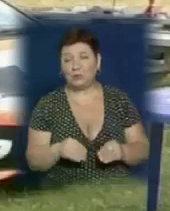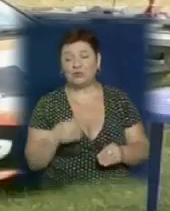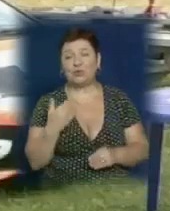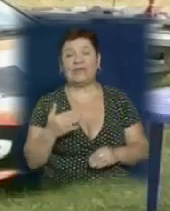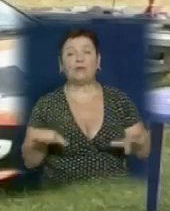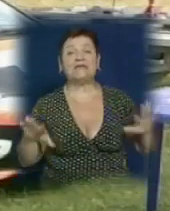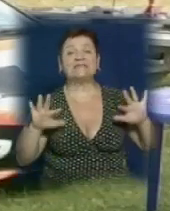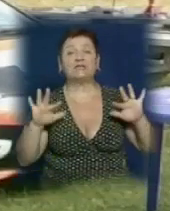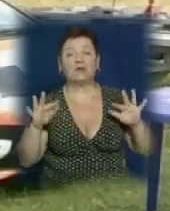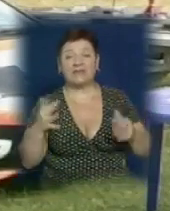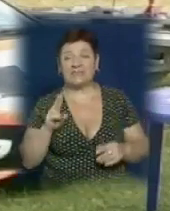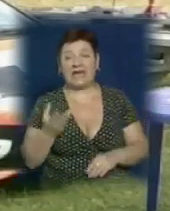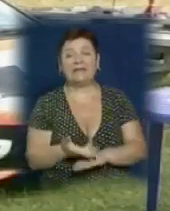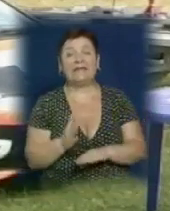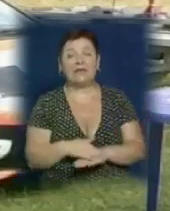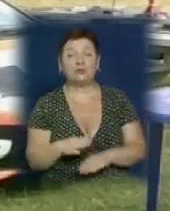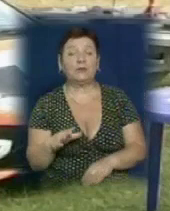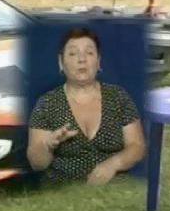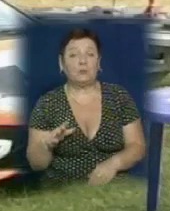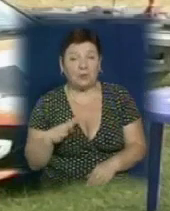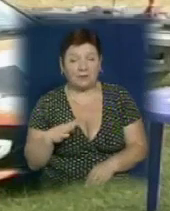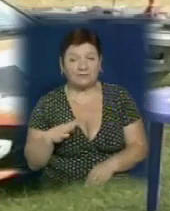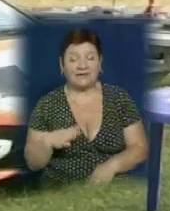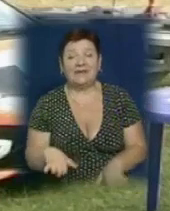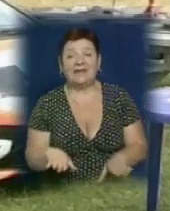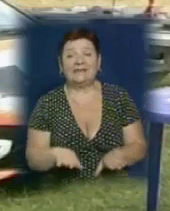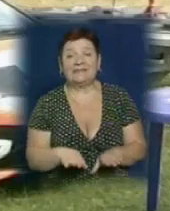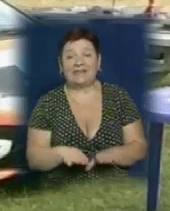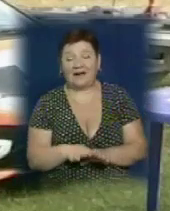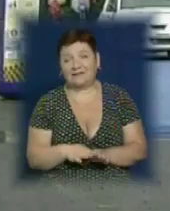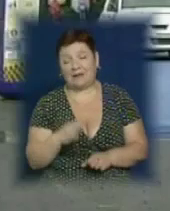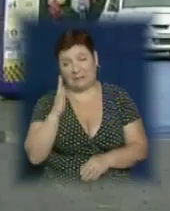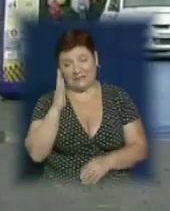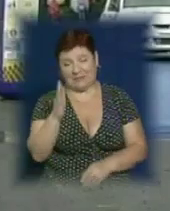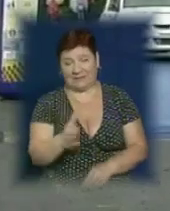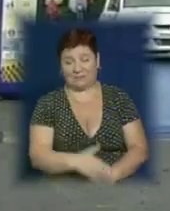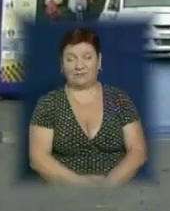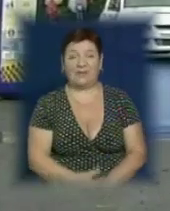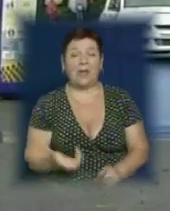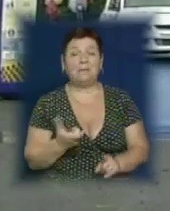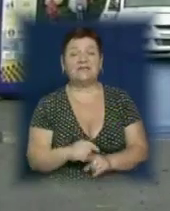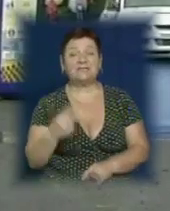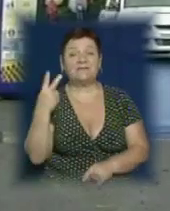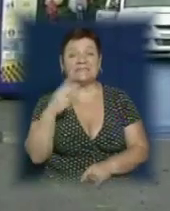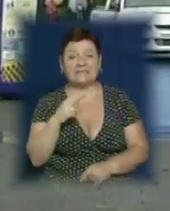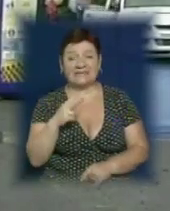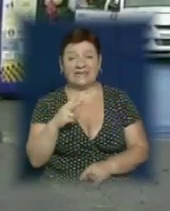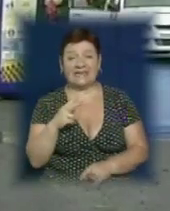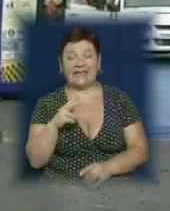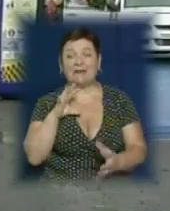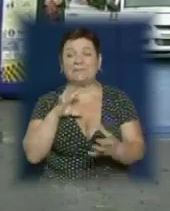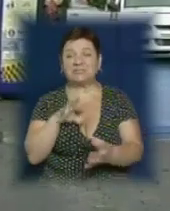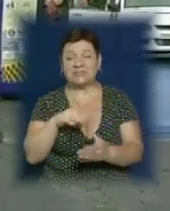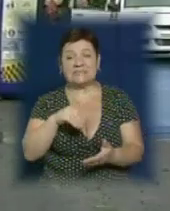цю акцію. Як би натяжко не було, все одно, так, щоб все було в нас гаразд на перспективу. Більше 20 екіпажів з різних регіонів